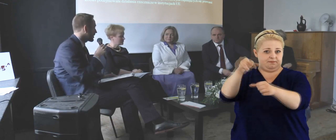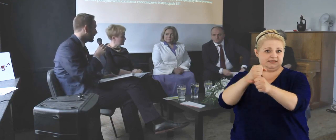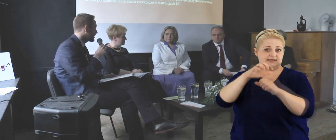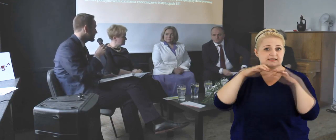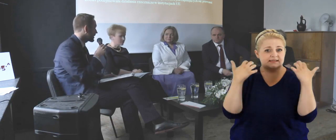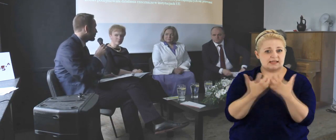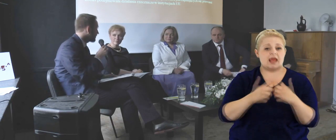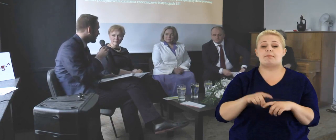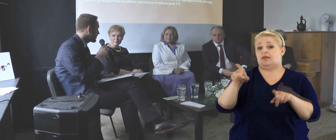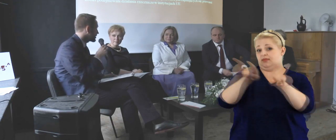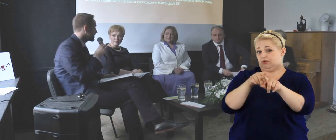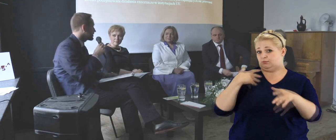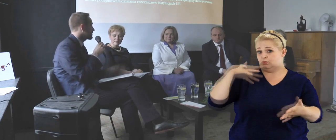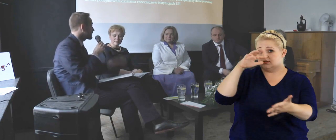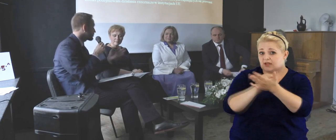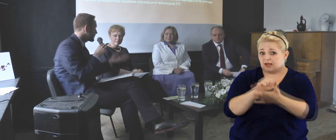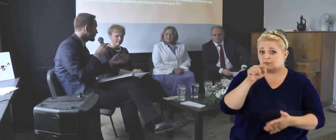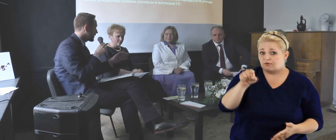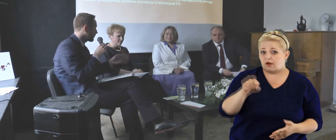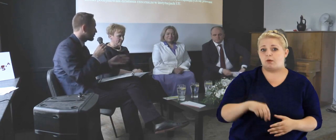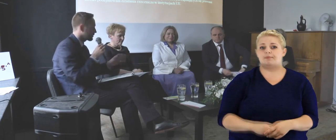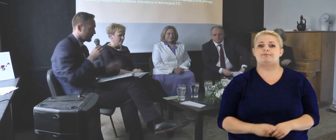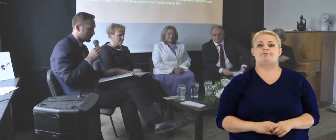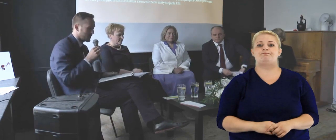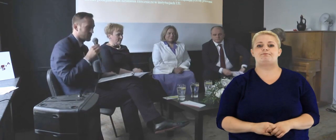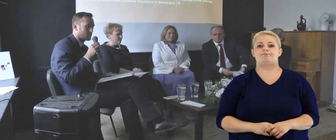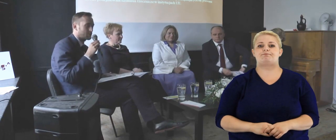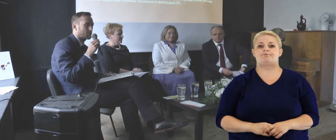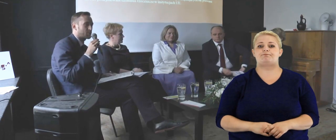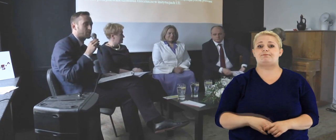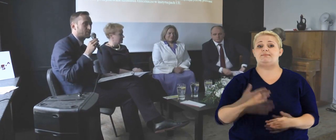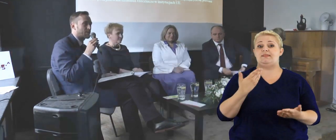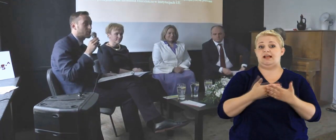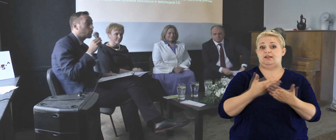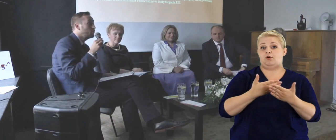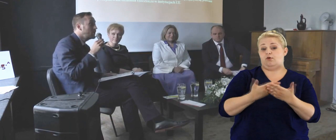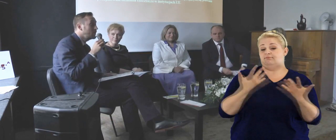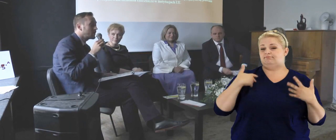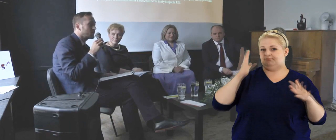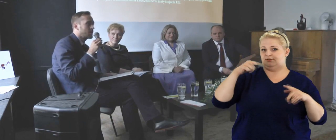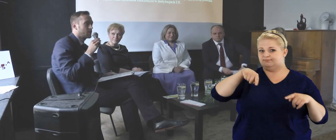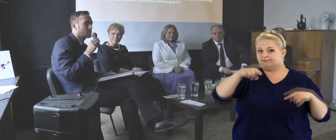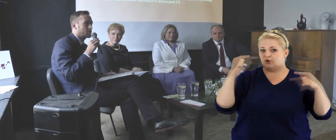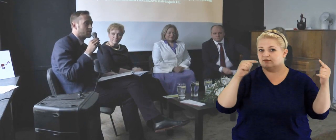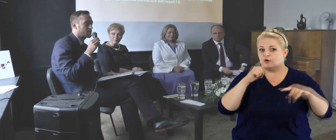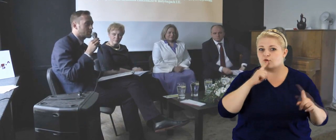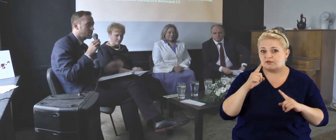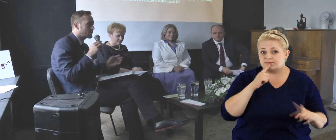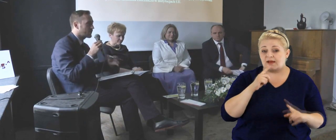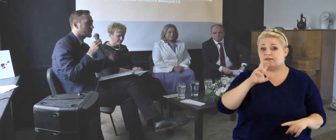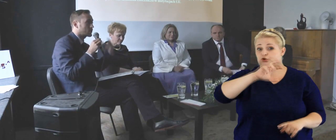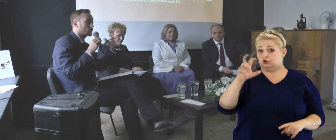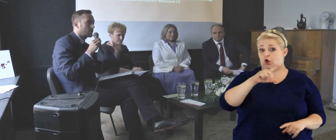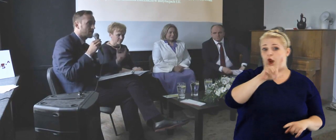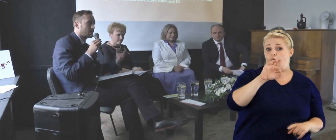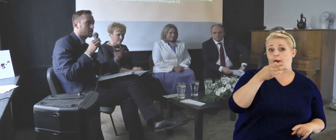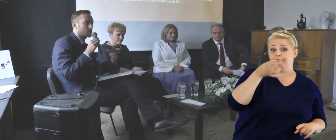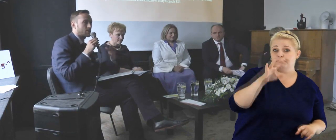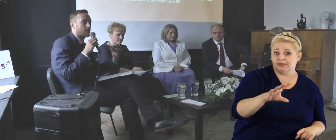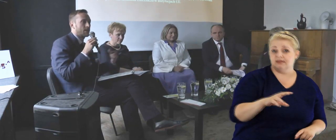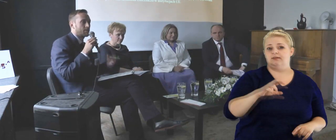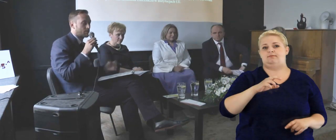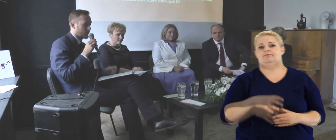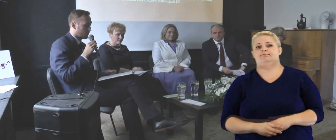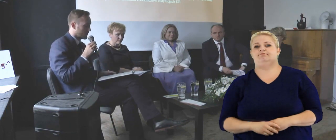osoba, która zajmowała się, no i właśnie tu mieliśmy taką kontrowersję i może będziemy o tym rozmawiać, czy lobbyingiem, czy rzecznictwem, że jest o tyle